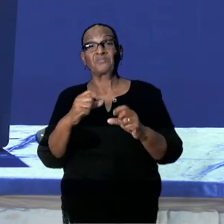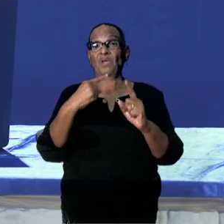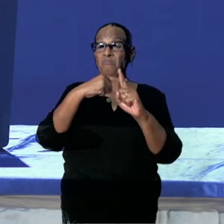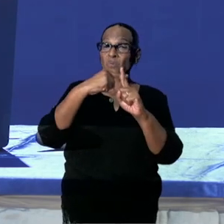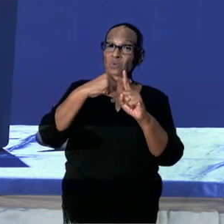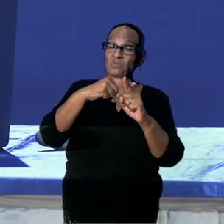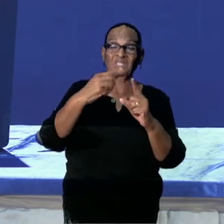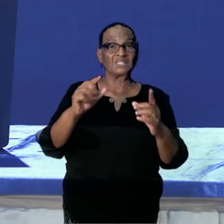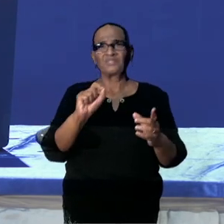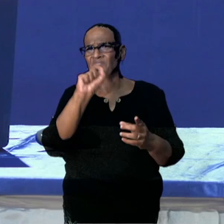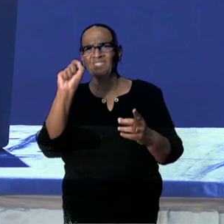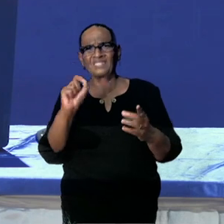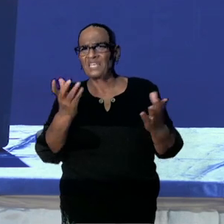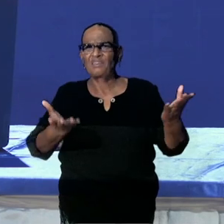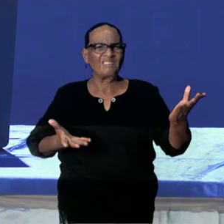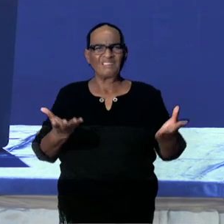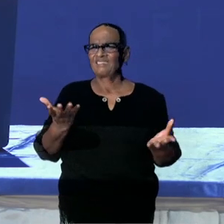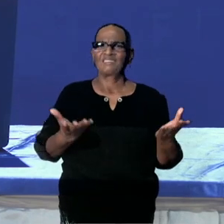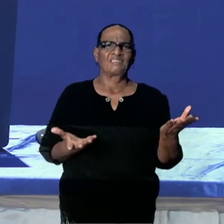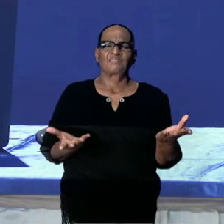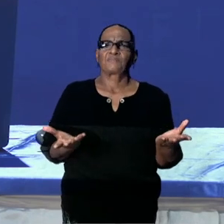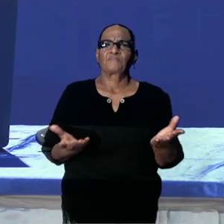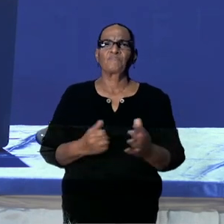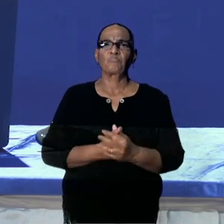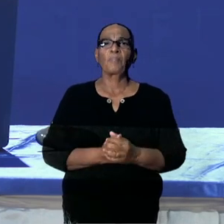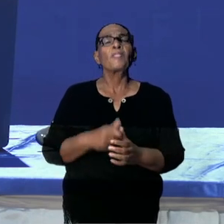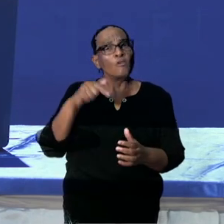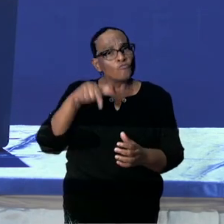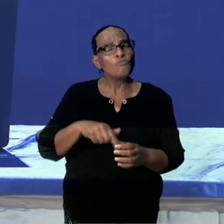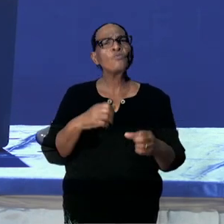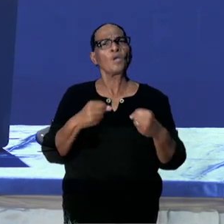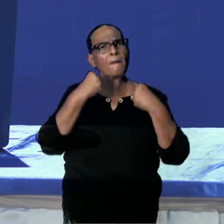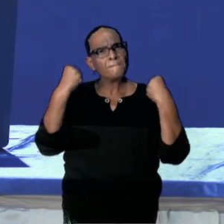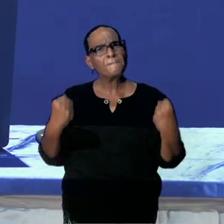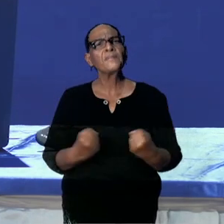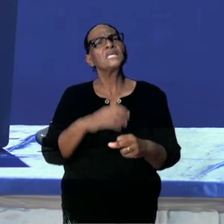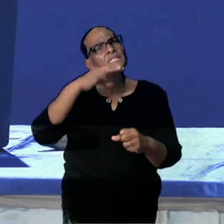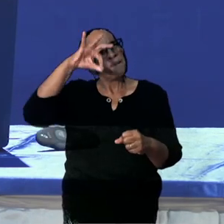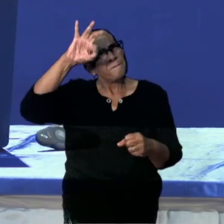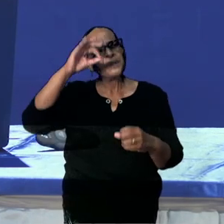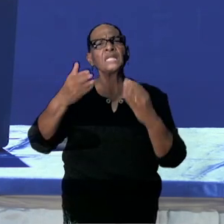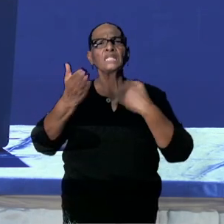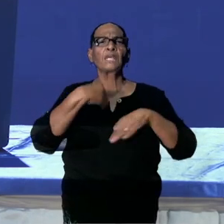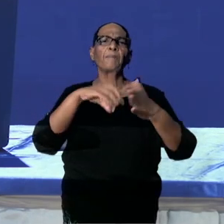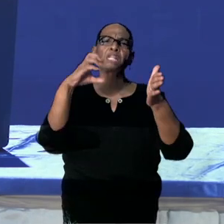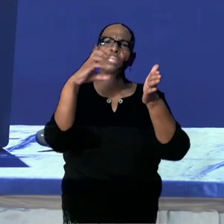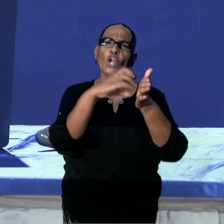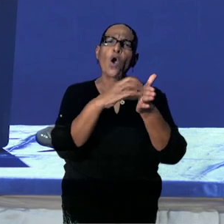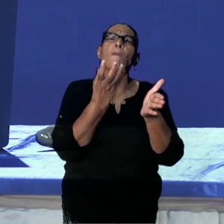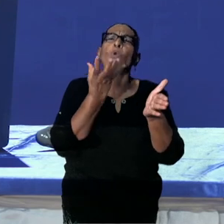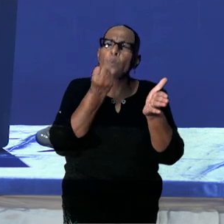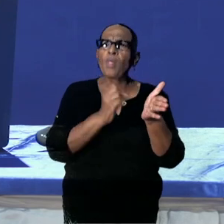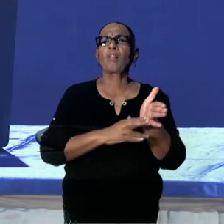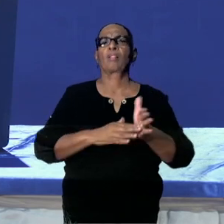cijfer, het ging nooit kloppen. We zijn bezig ermee om een beter model te hebben. Dat doen we niet.